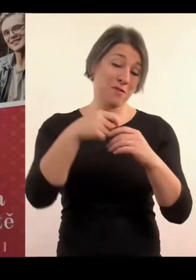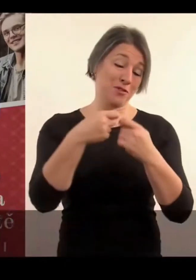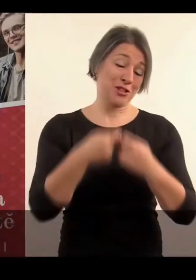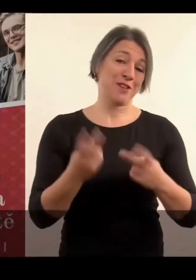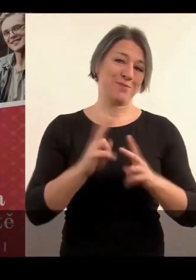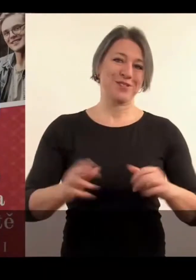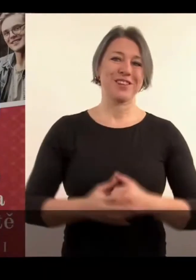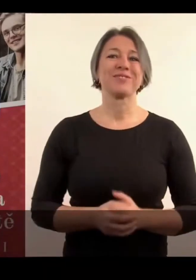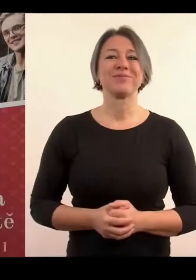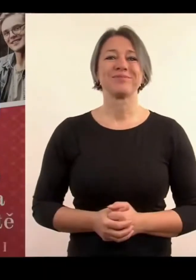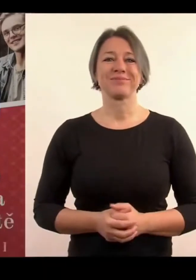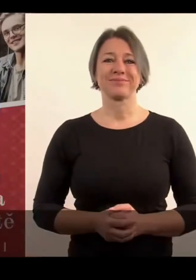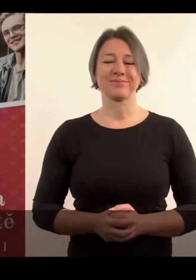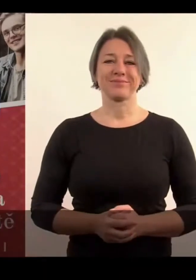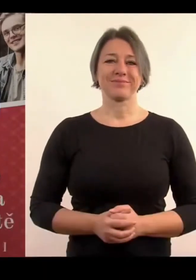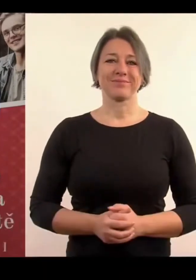tohoto zapojit.